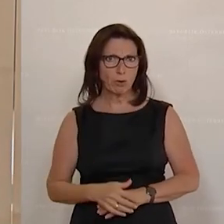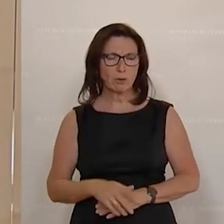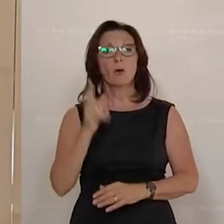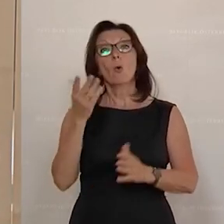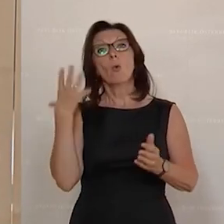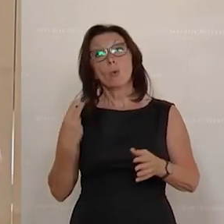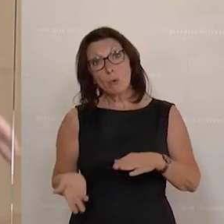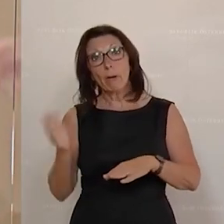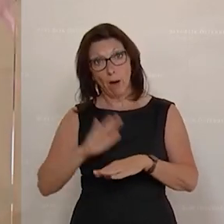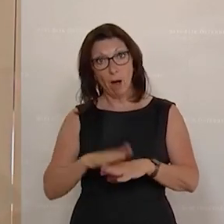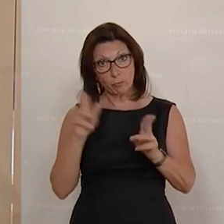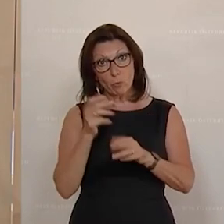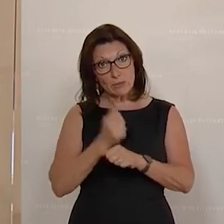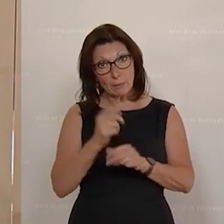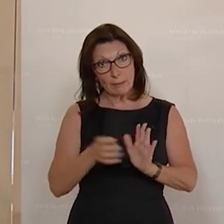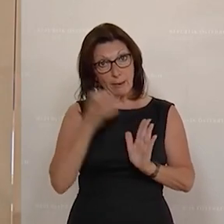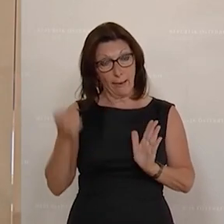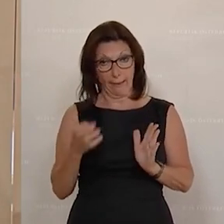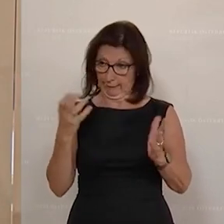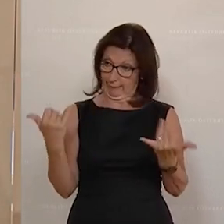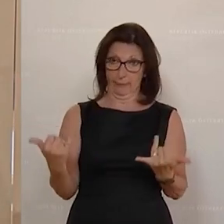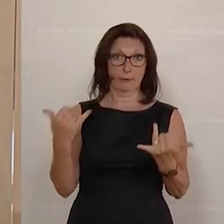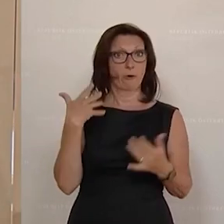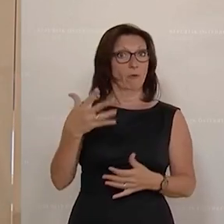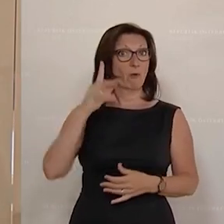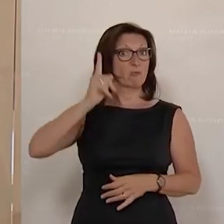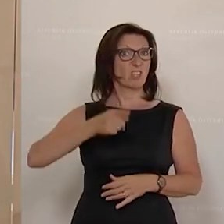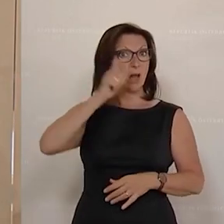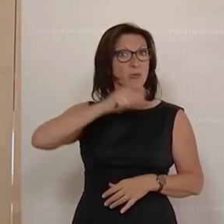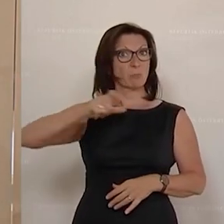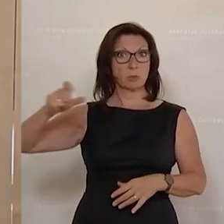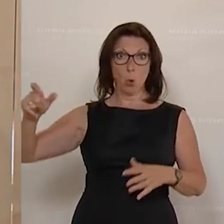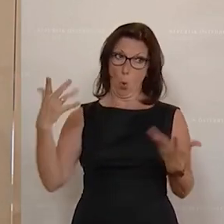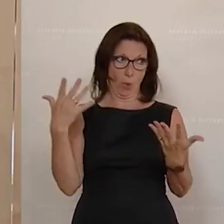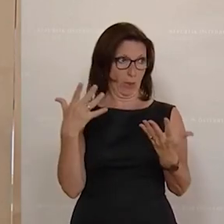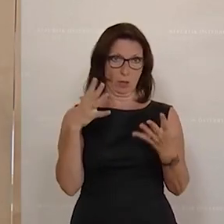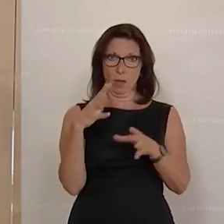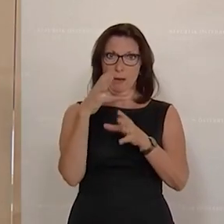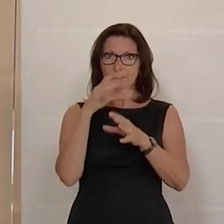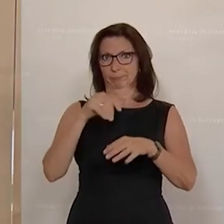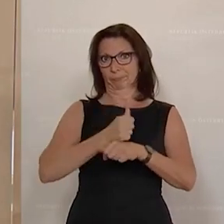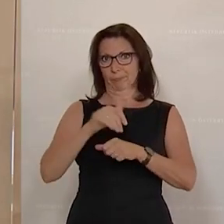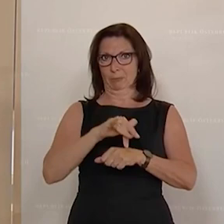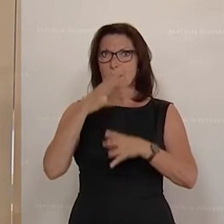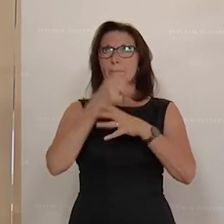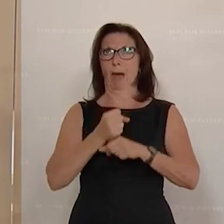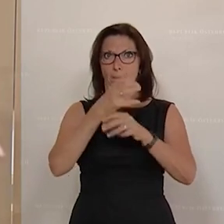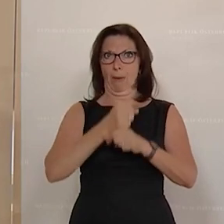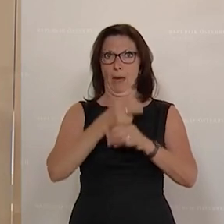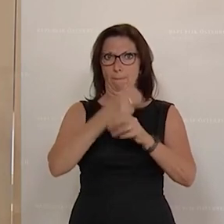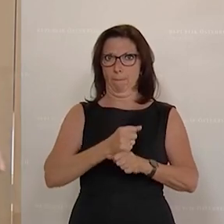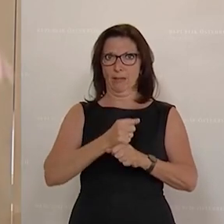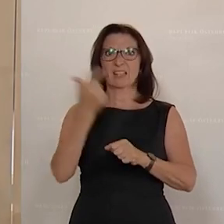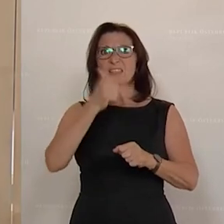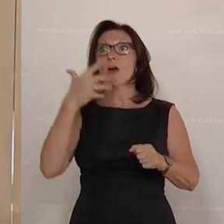jetzt die Kurzarbeit verlängert wird, wo wir 50.000 Leute in Jobs halten, wo sie nicht gebraucht werden, während 250.000